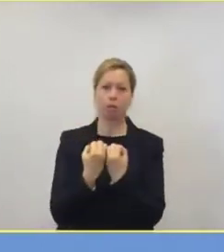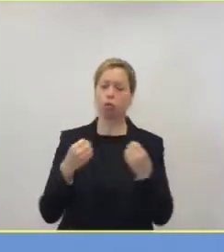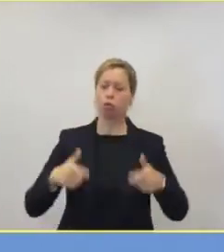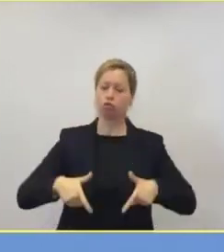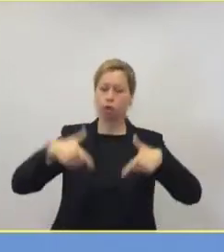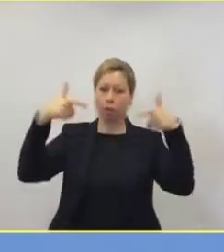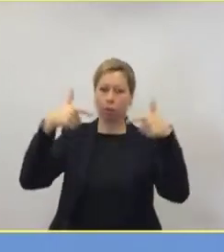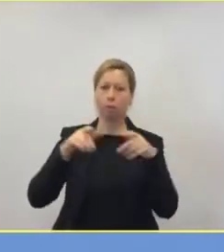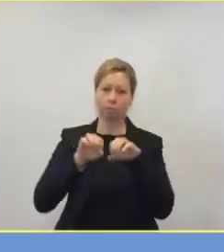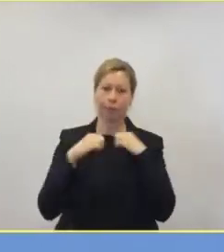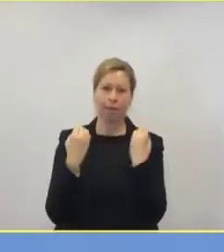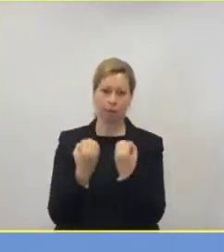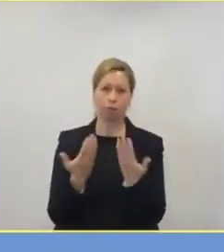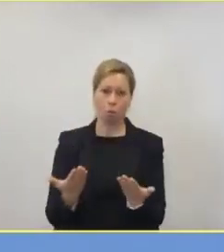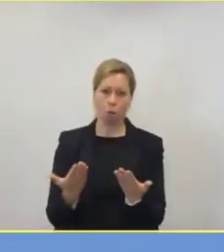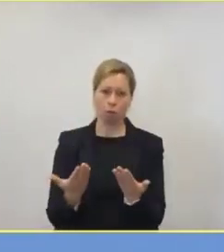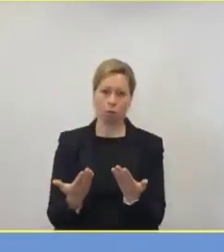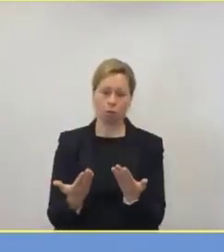als Hamburg.